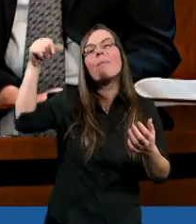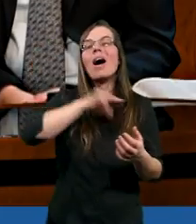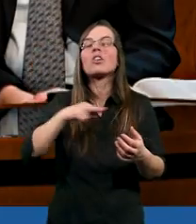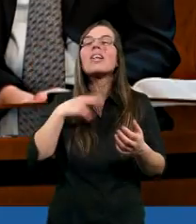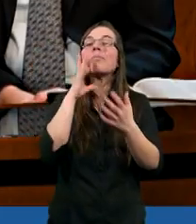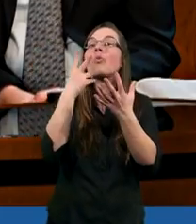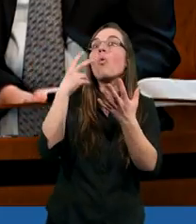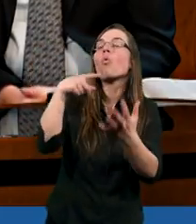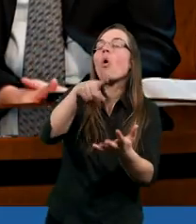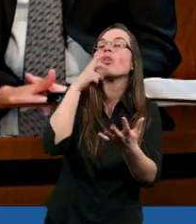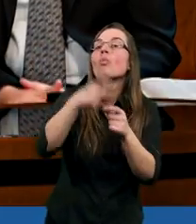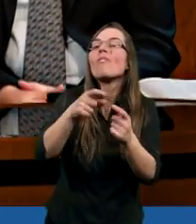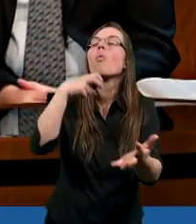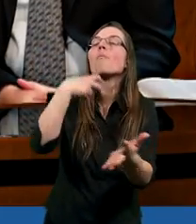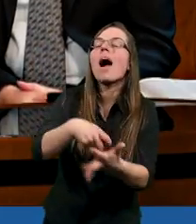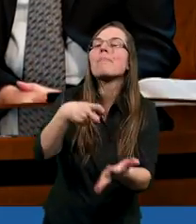upamiętajcie się, nie?